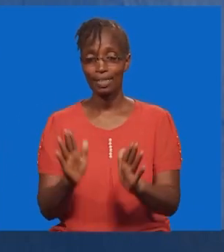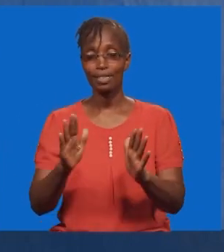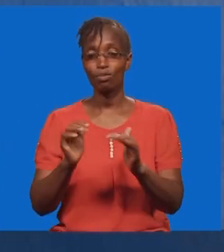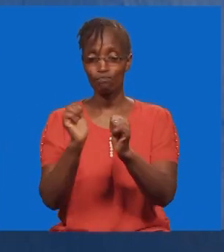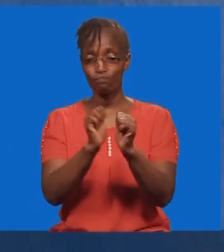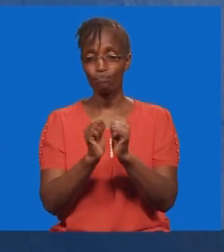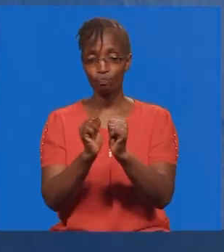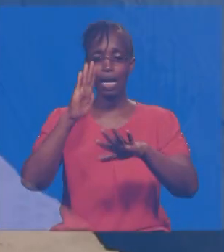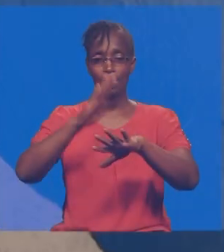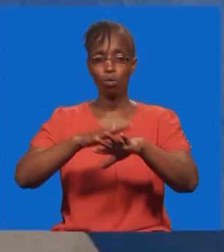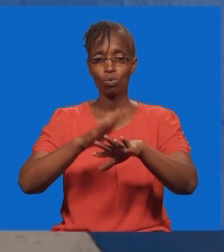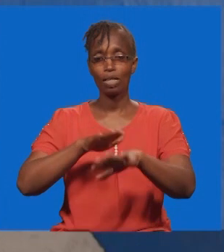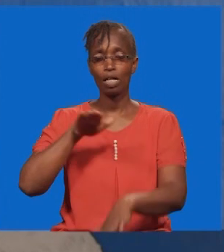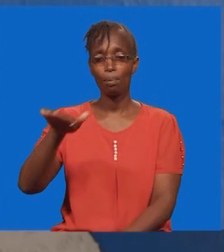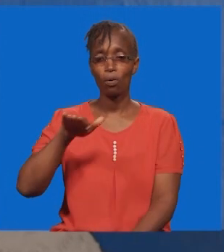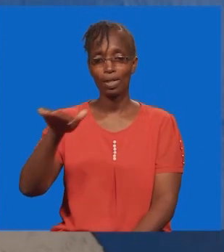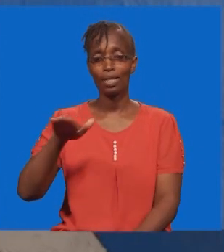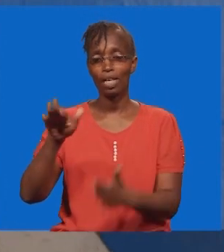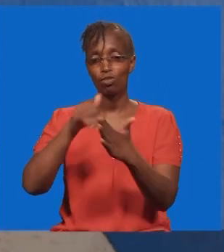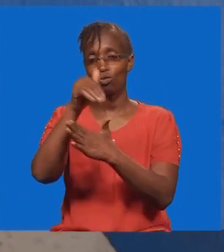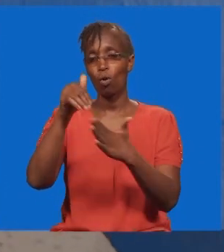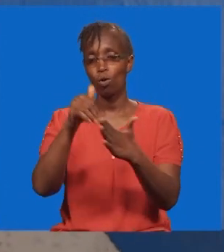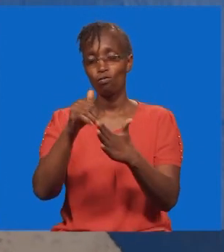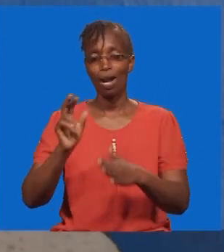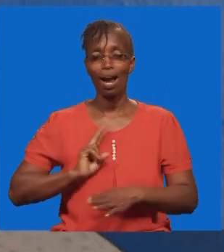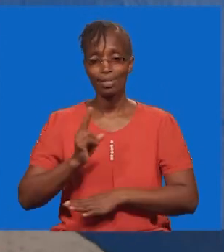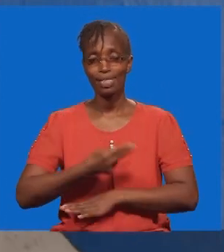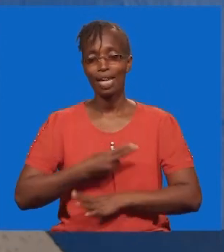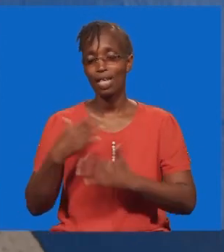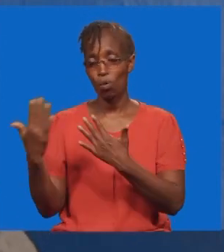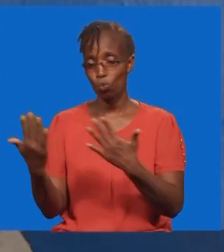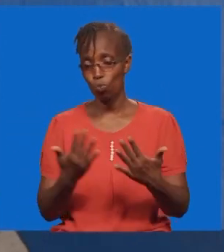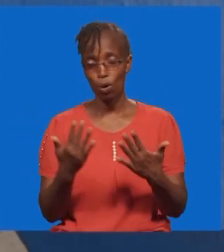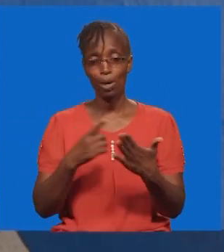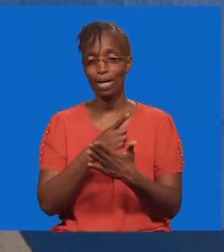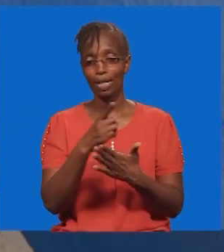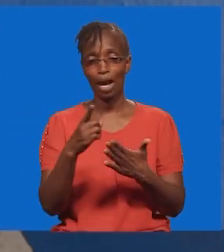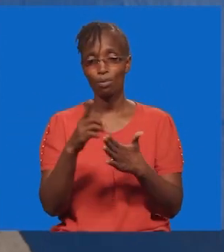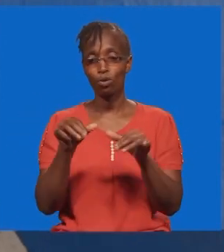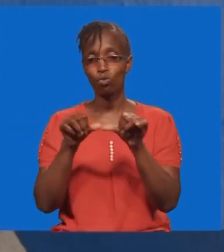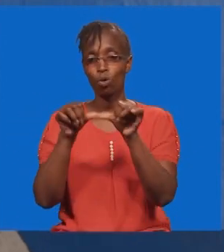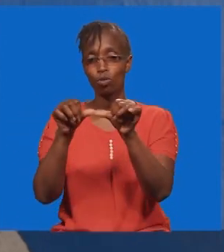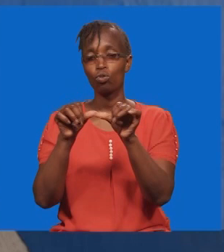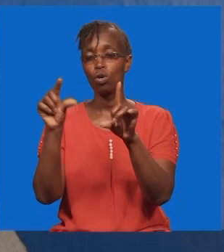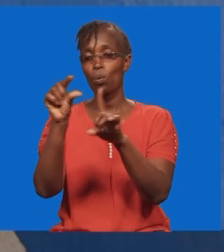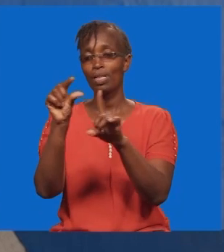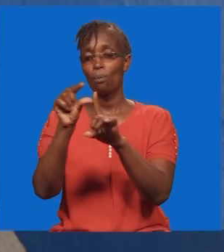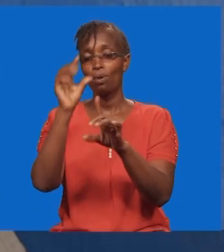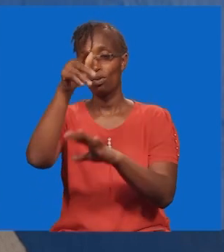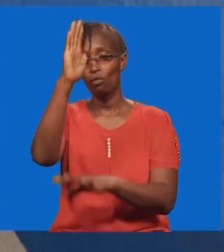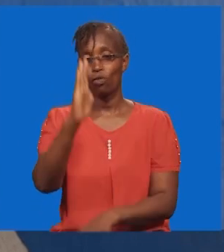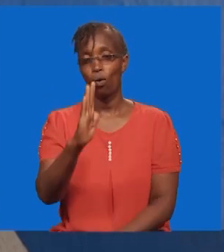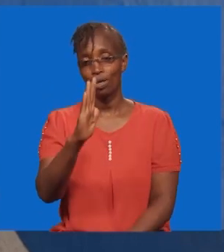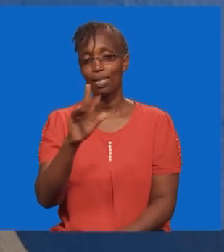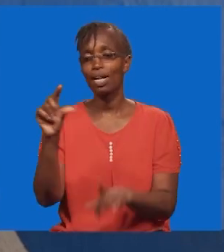kiroho pamoja. Asubui nyingine njema utanza manji wangu na kukaribisha ili tuwese kuendelea na